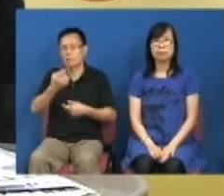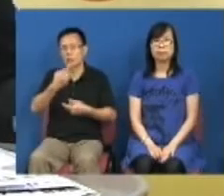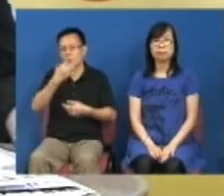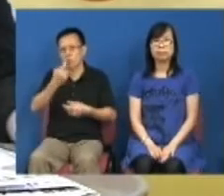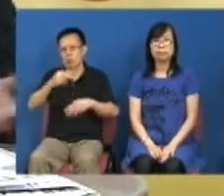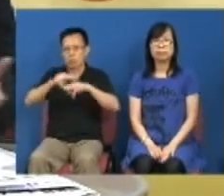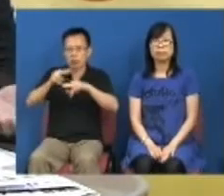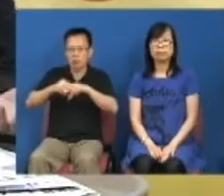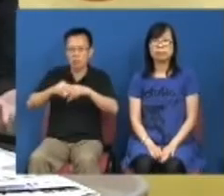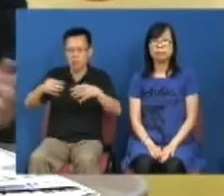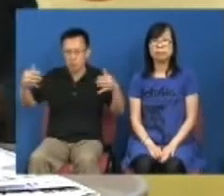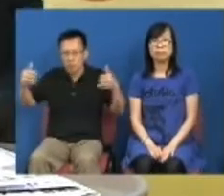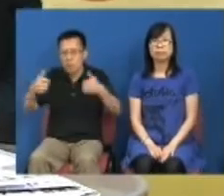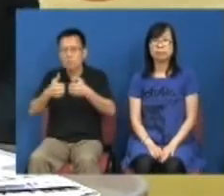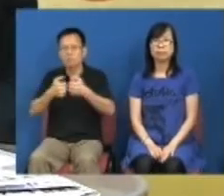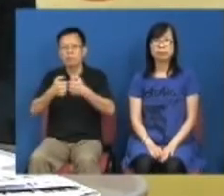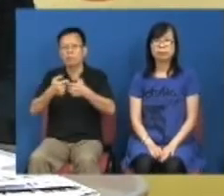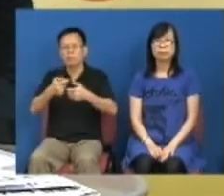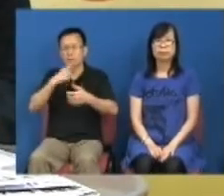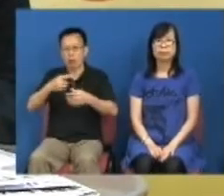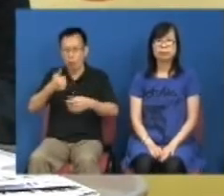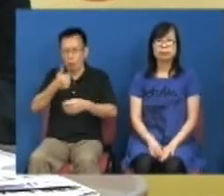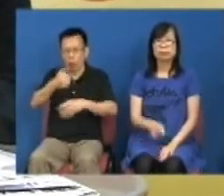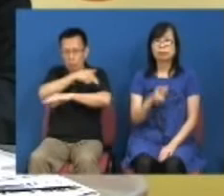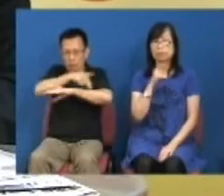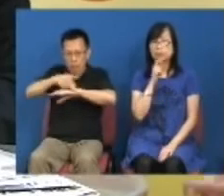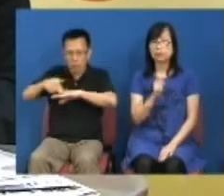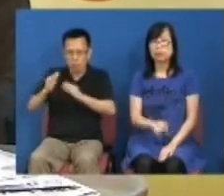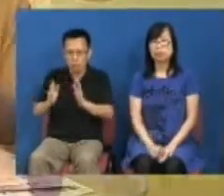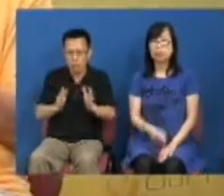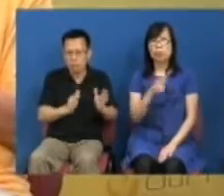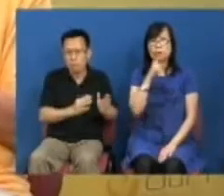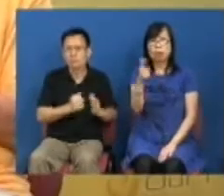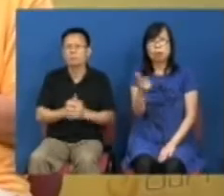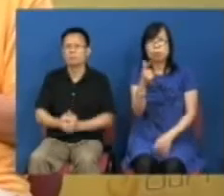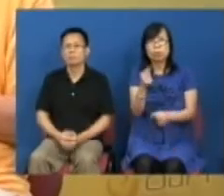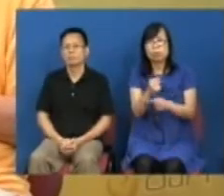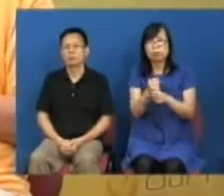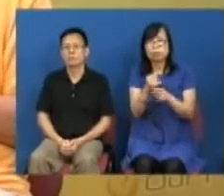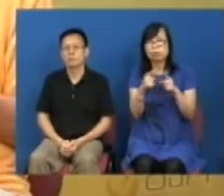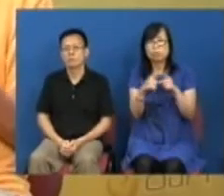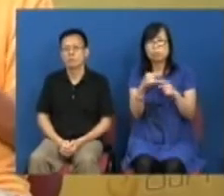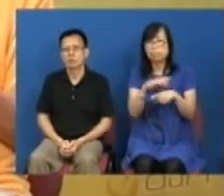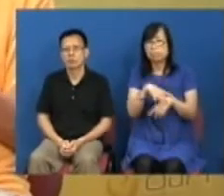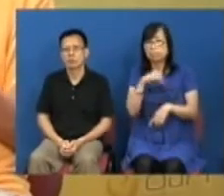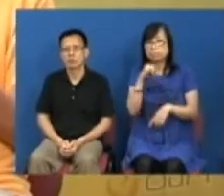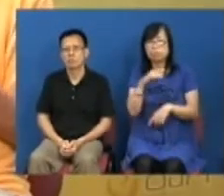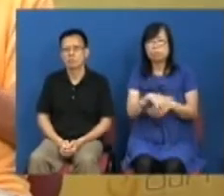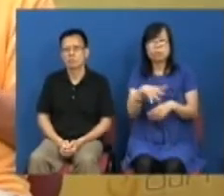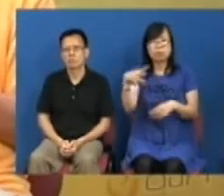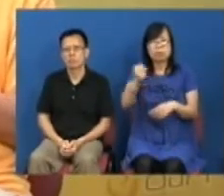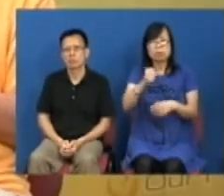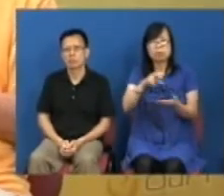问题是没有问题的这个部署好有一个股量很多事情都做得不够理想的无论是执法